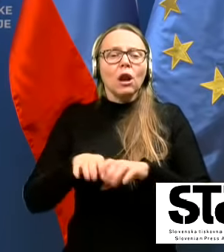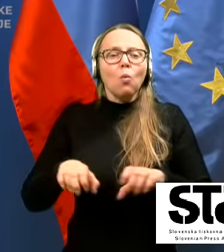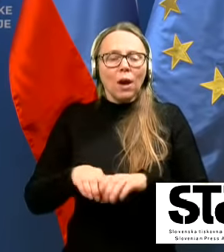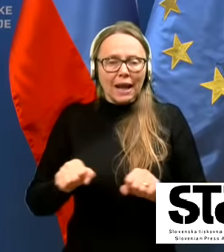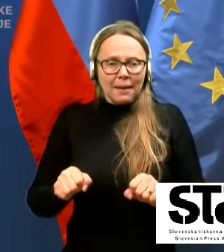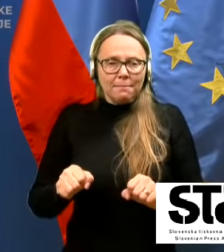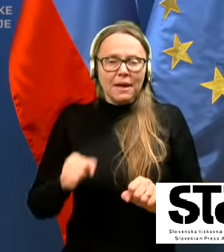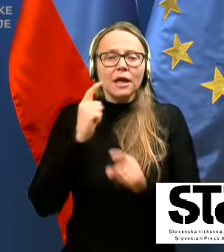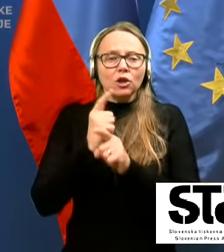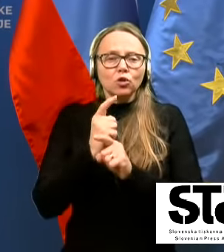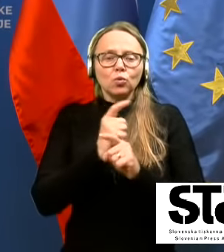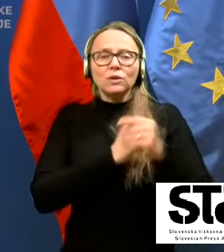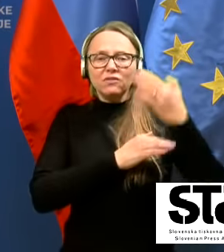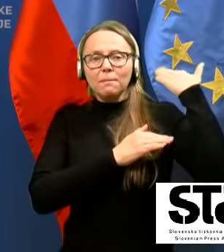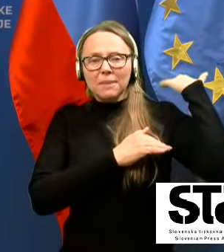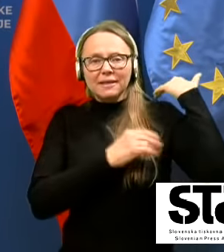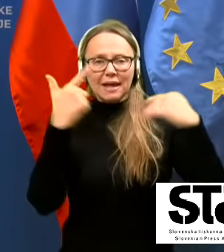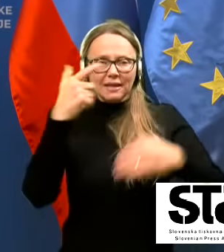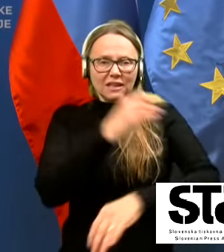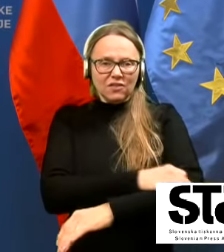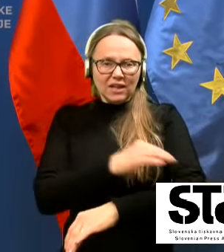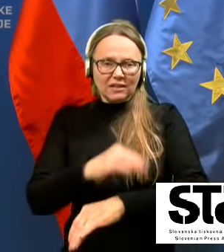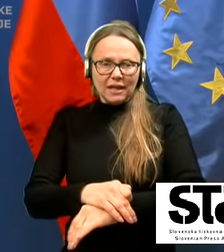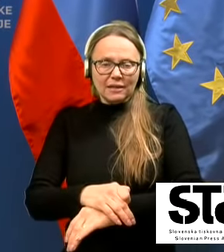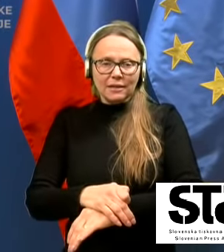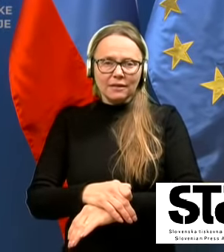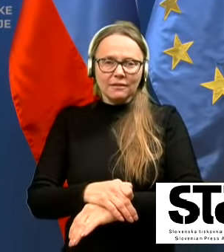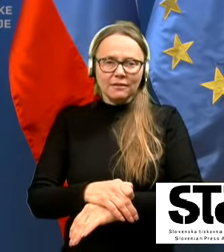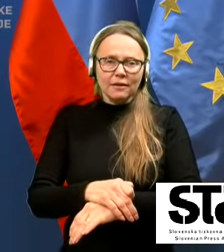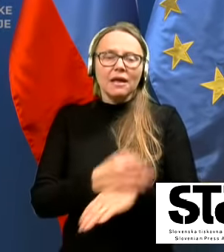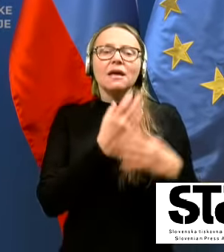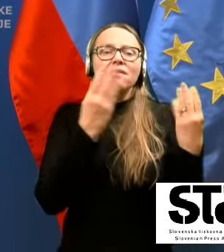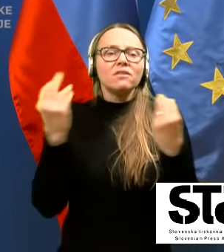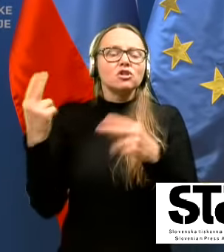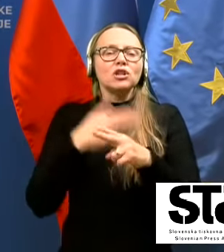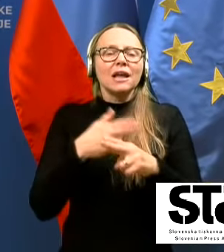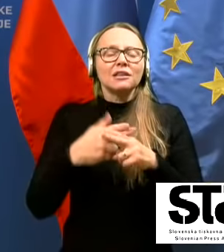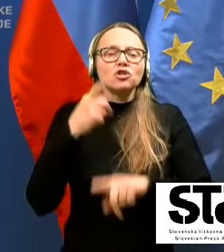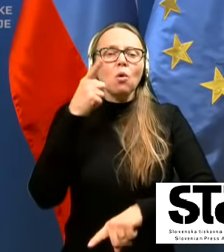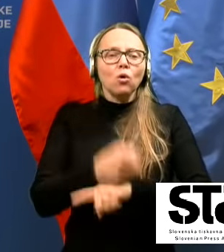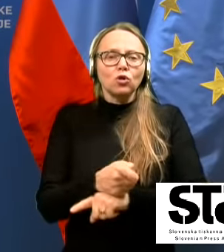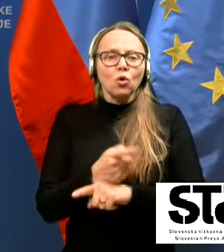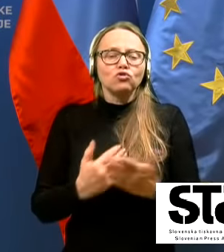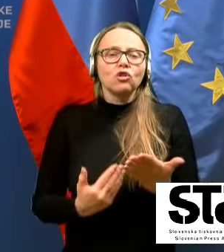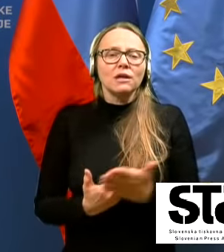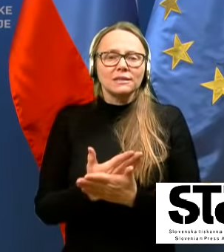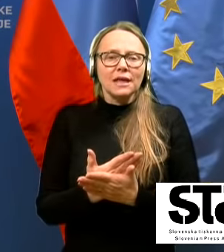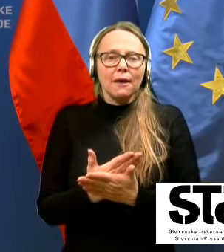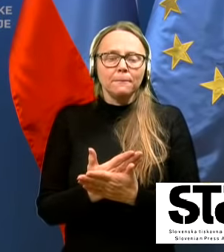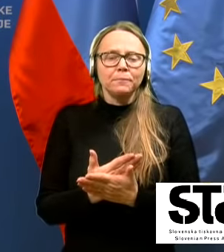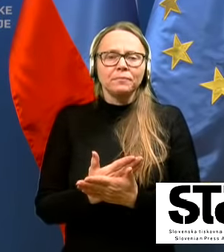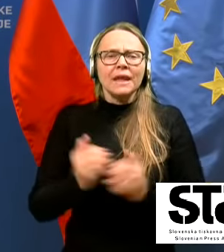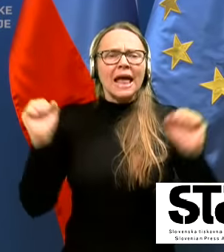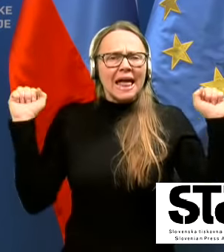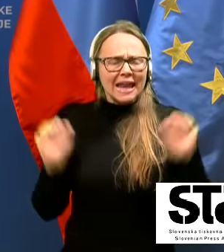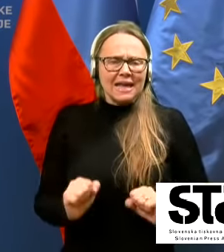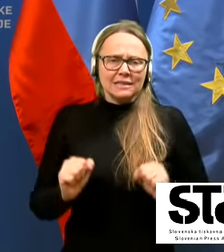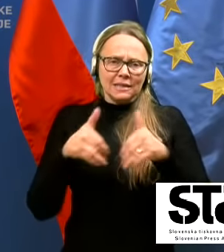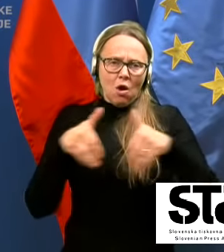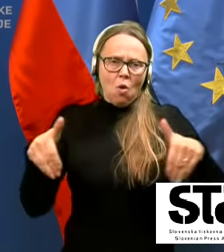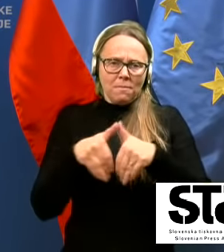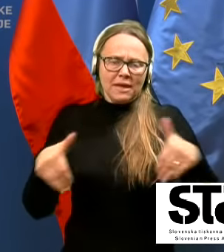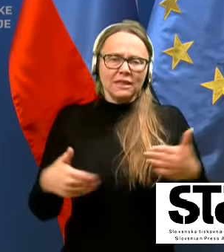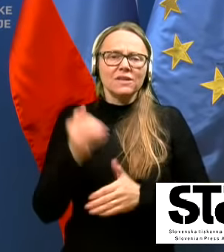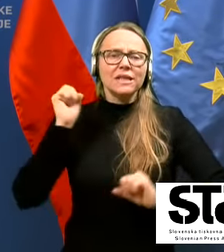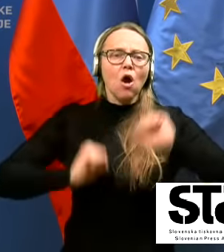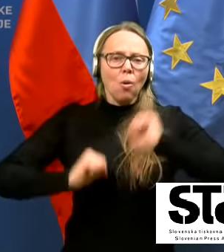preteklih dveh tednih, večina držav odloča za resne omejitve za